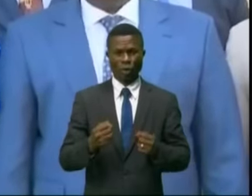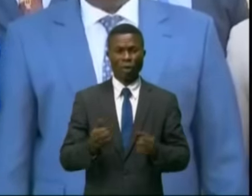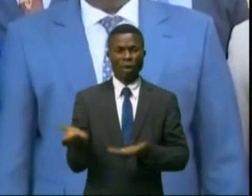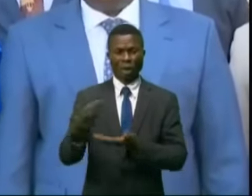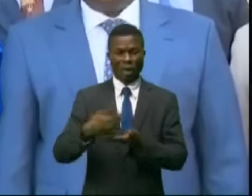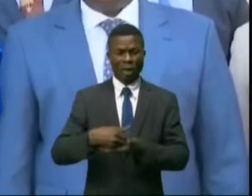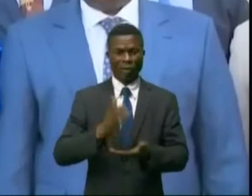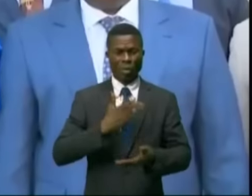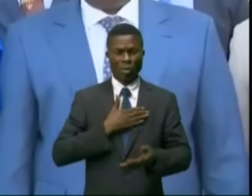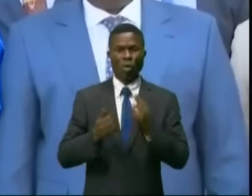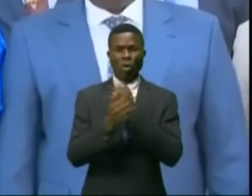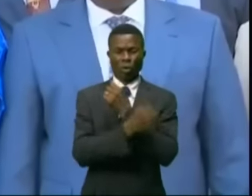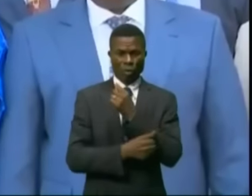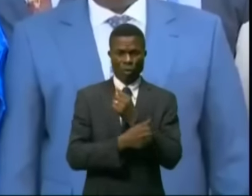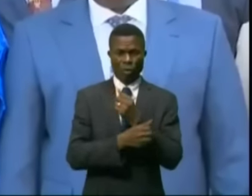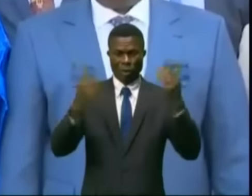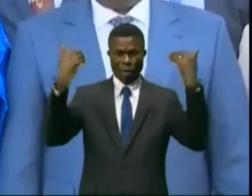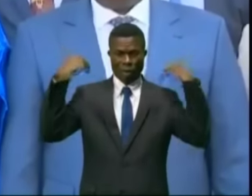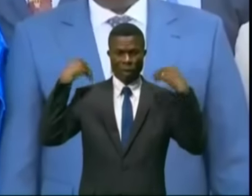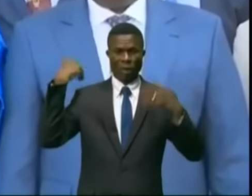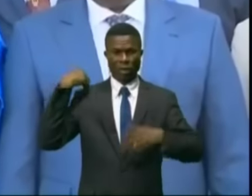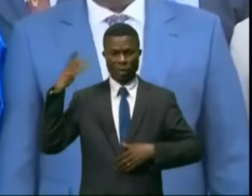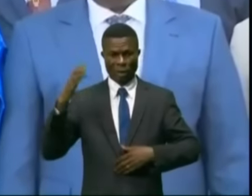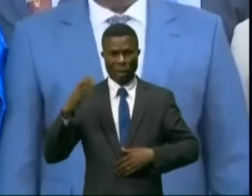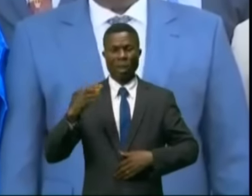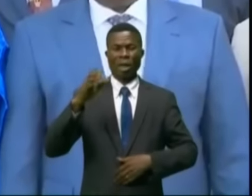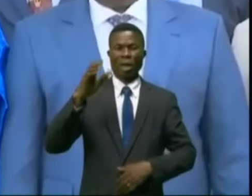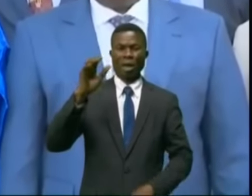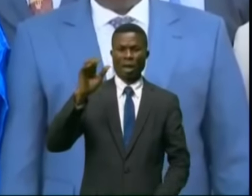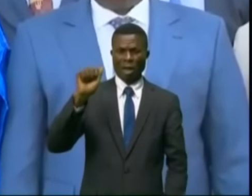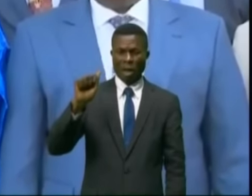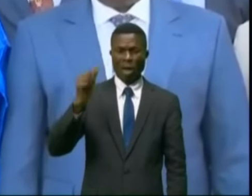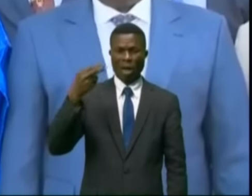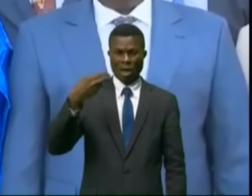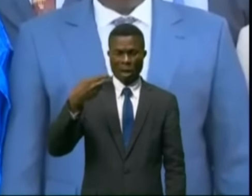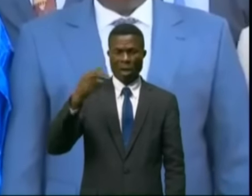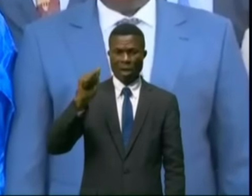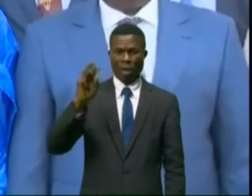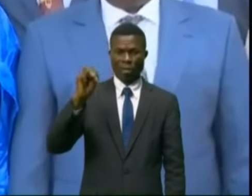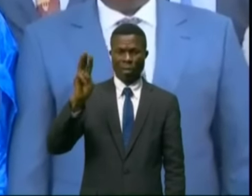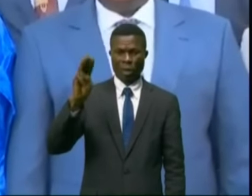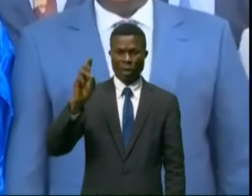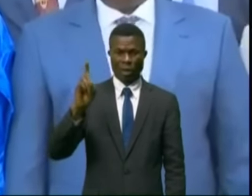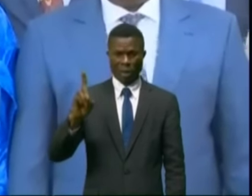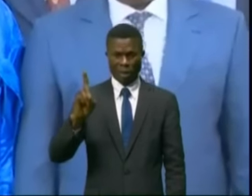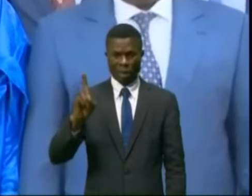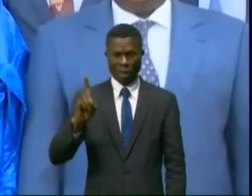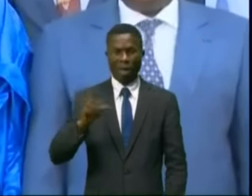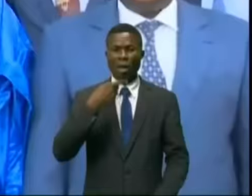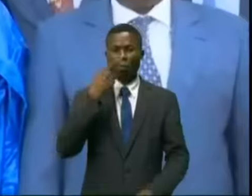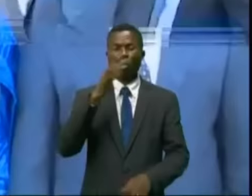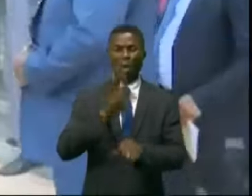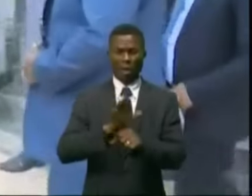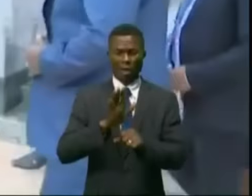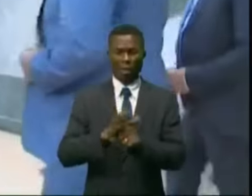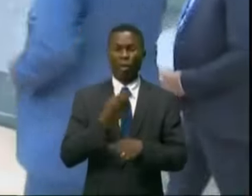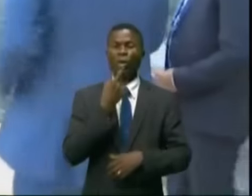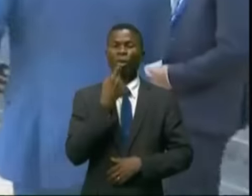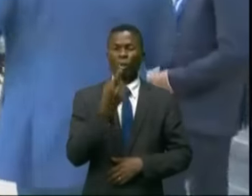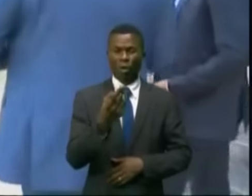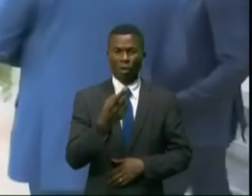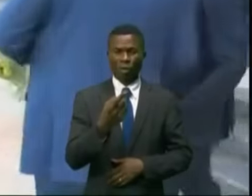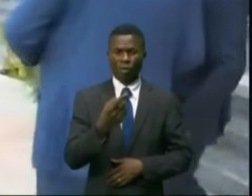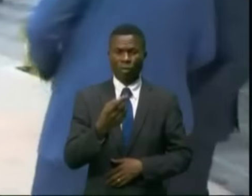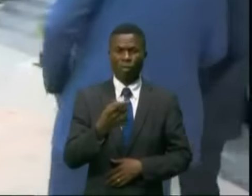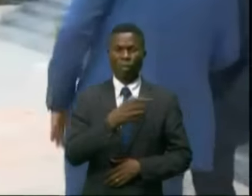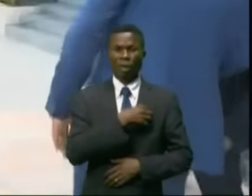chez nous. Le chef de l'État, Mohamed Idriss Déby-Itnou, la maître fois répétée, je cite, «